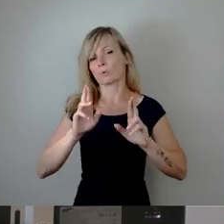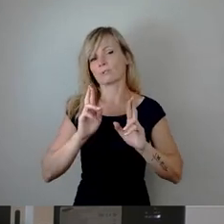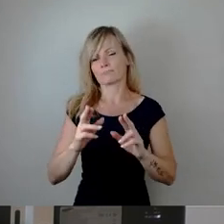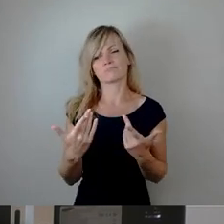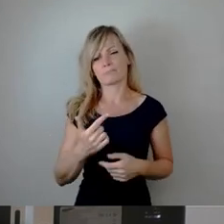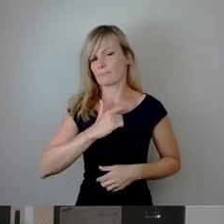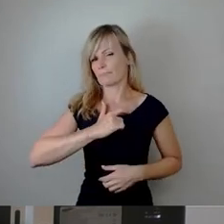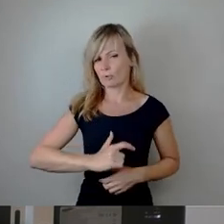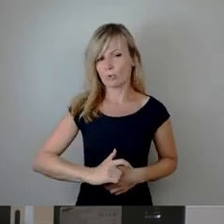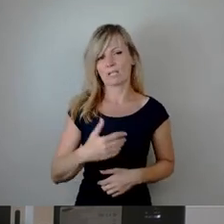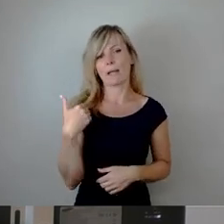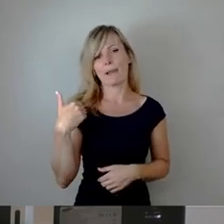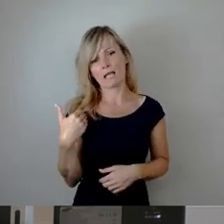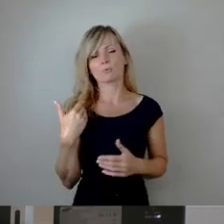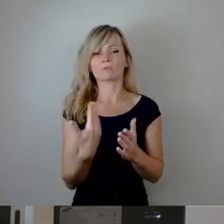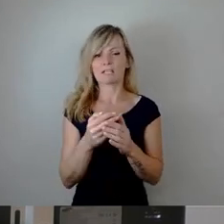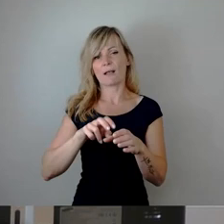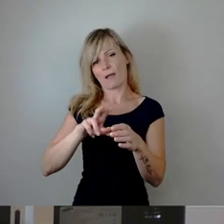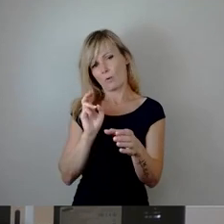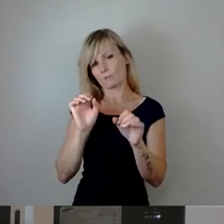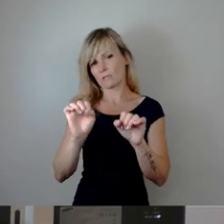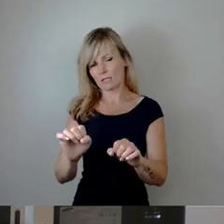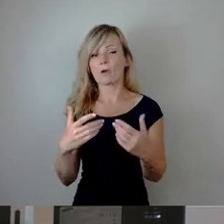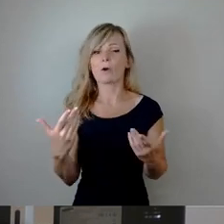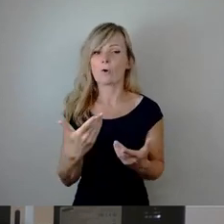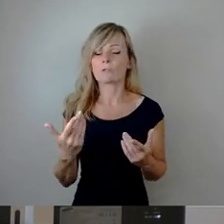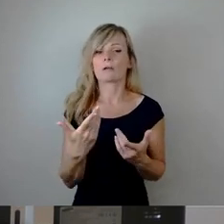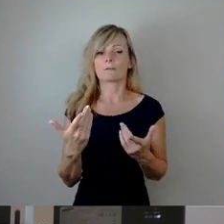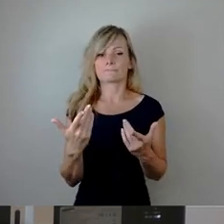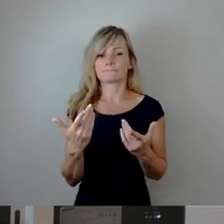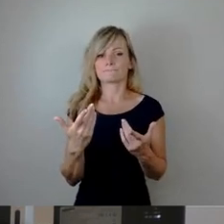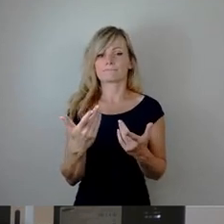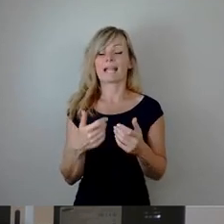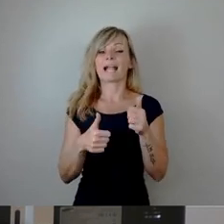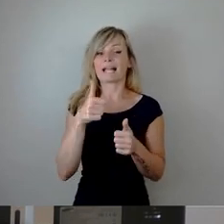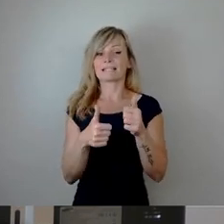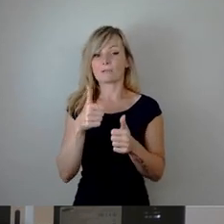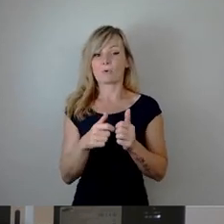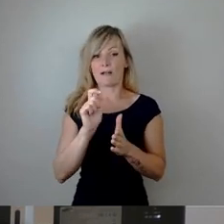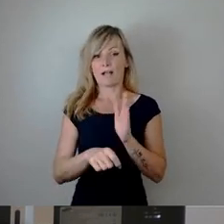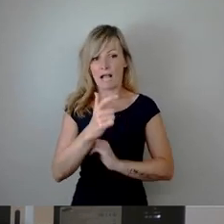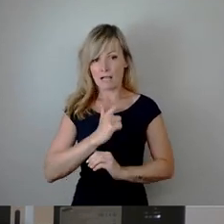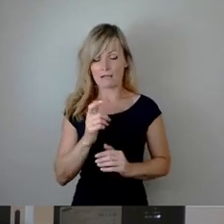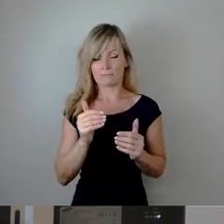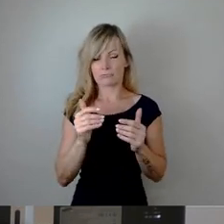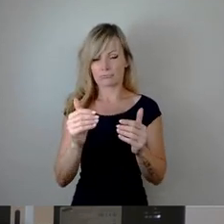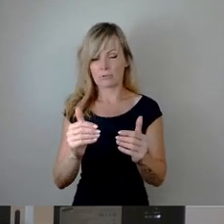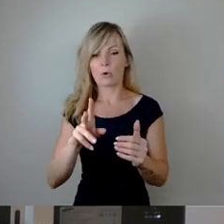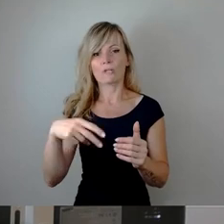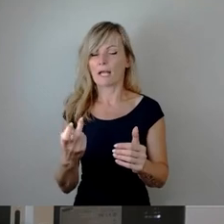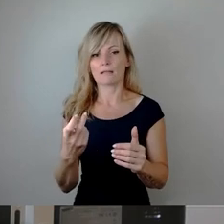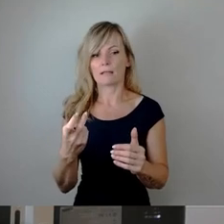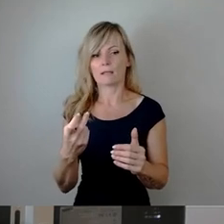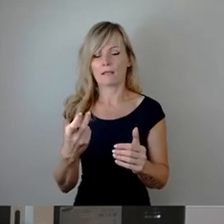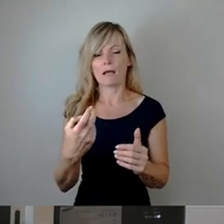Belastung, also Sachen zu berücksichtigen wären, die nach der Kandidatur entstanden sind. Wenn jemand weiß, dass er